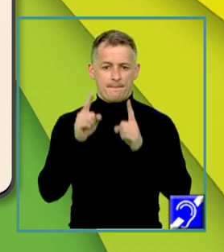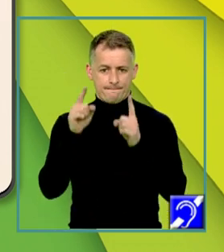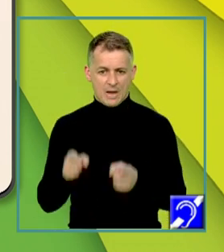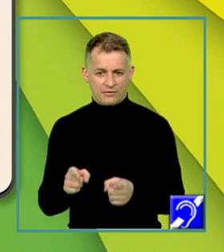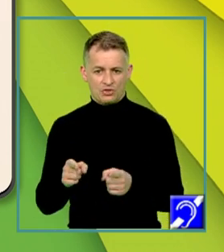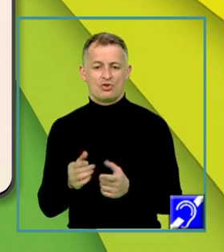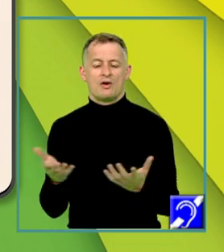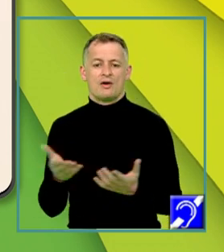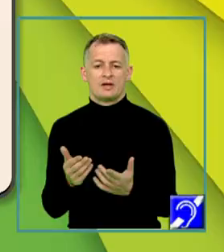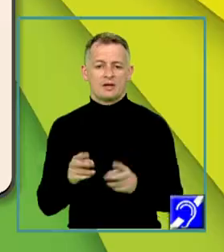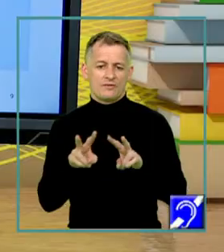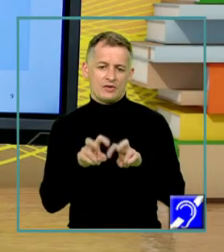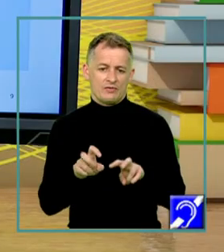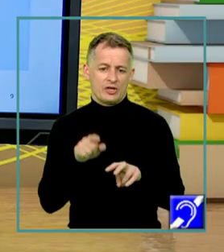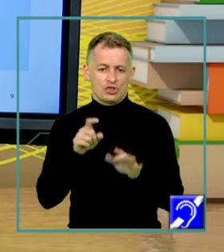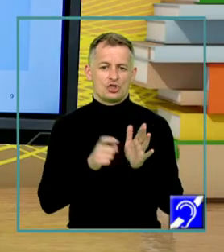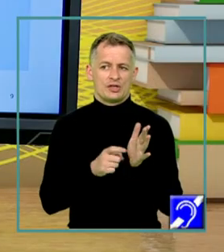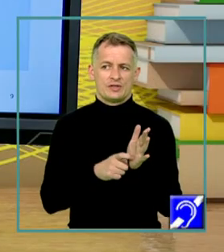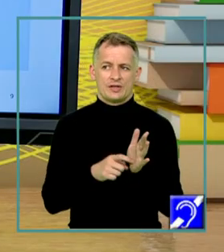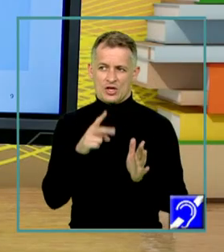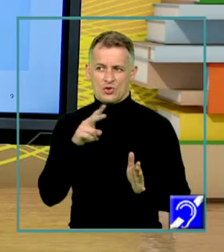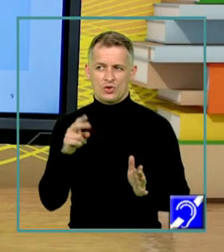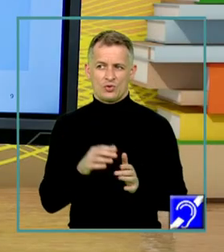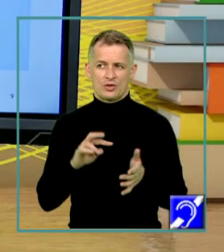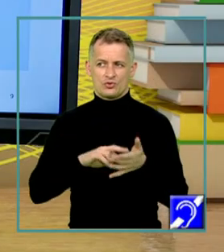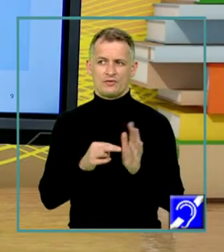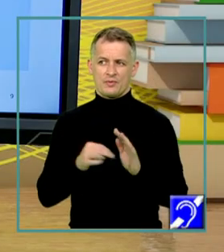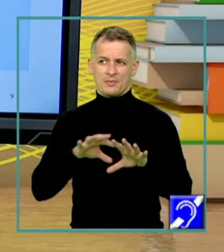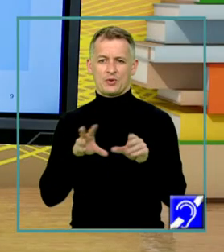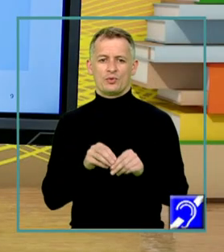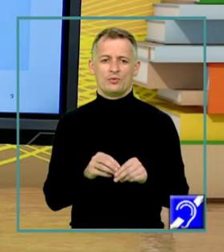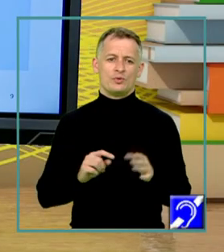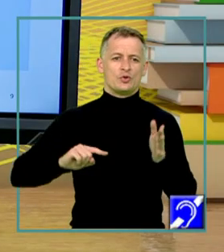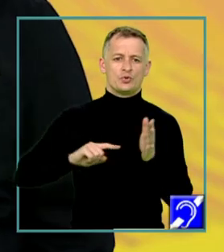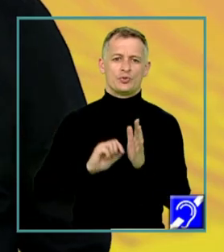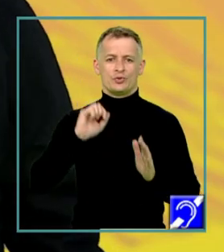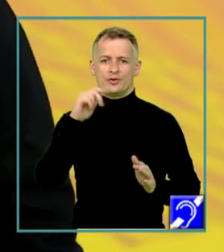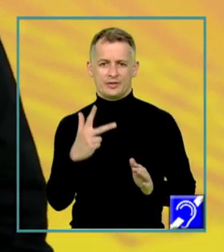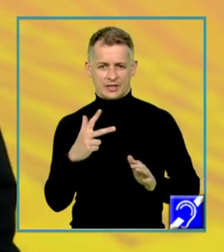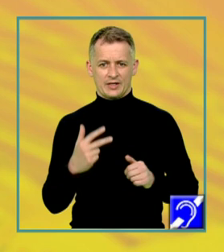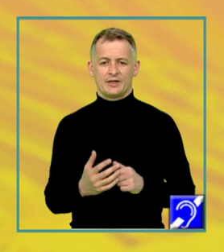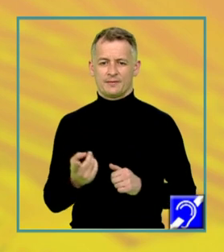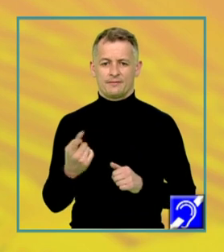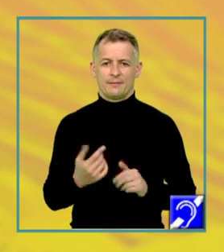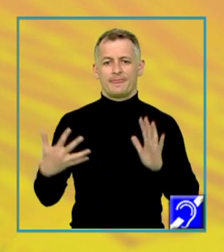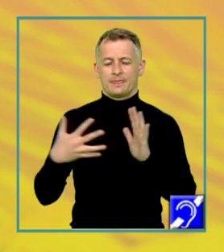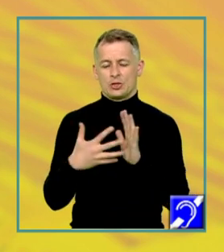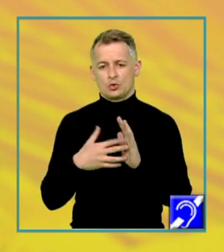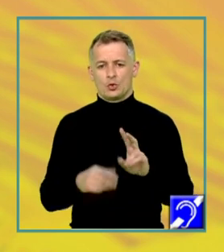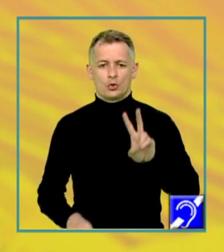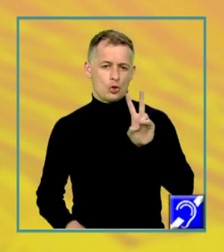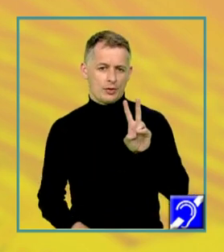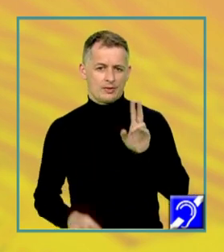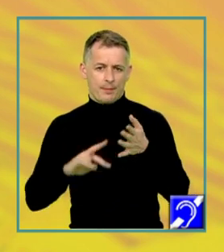verifică cerința. În continuare, vom rezolva împreună subiectul al treilea din testul 2 de antrenament.